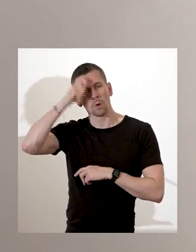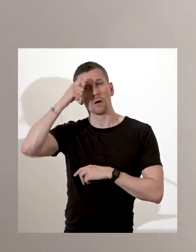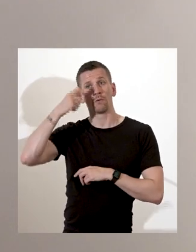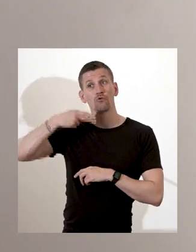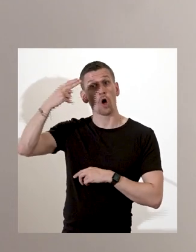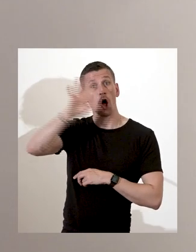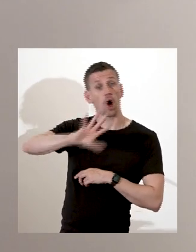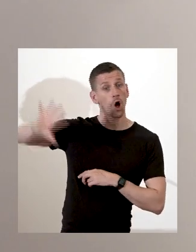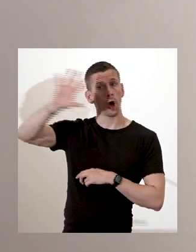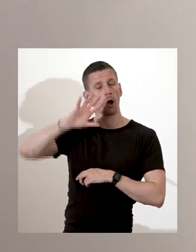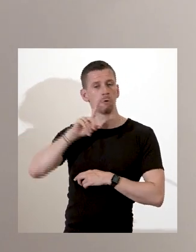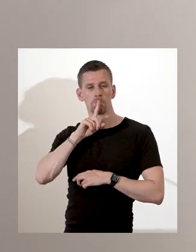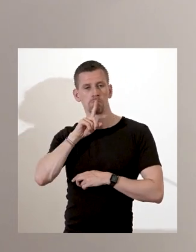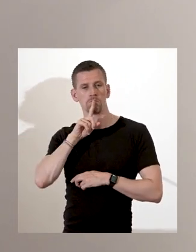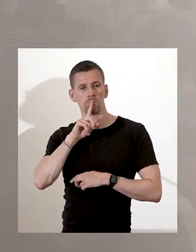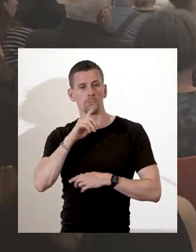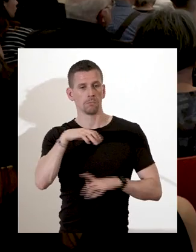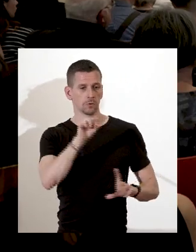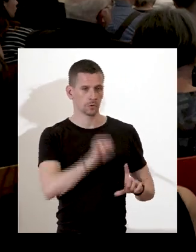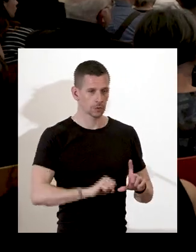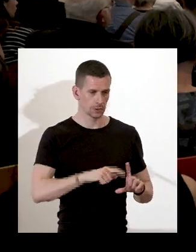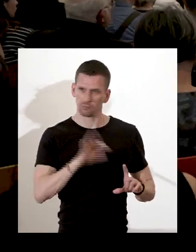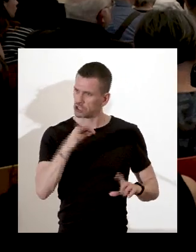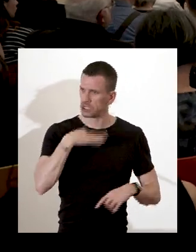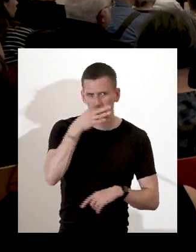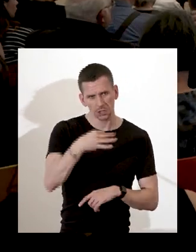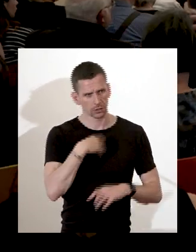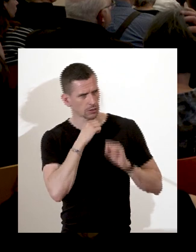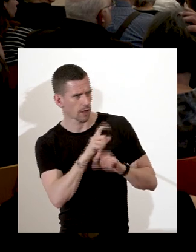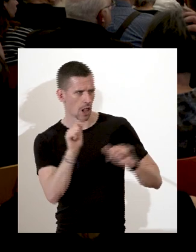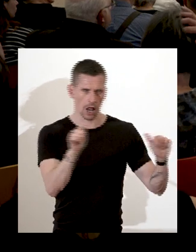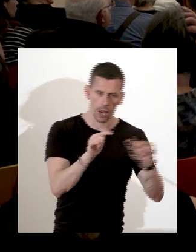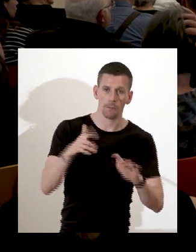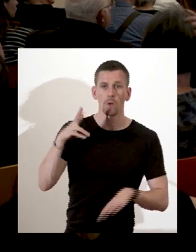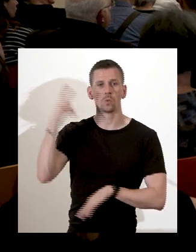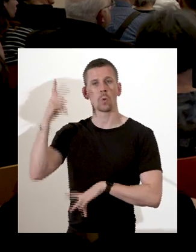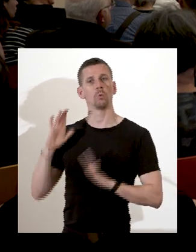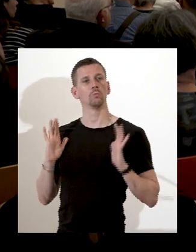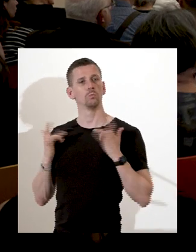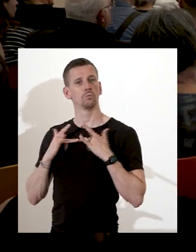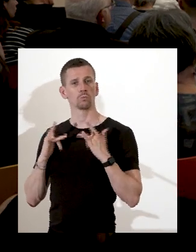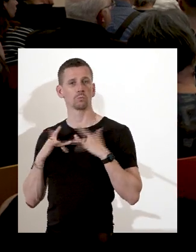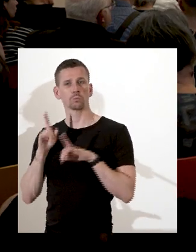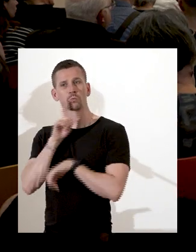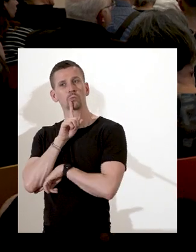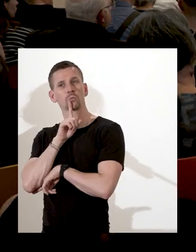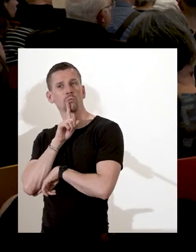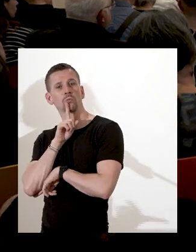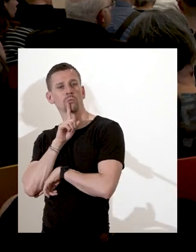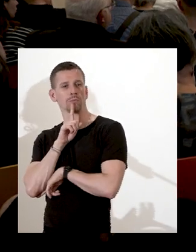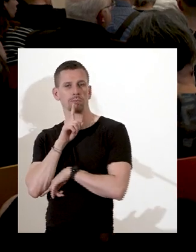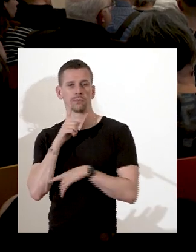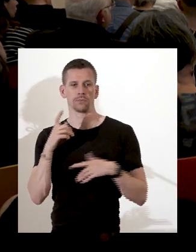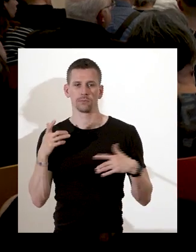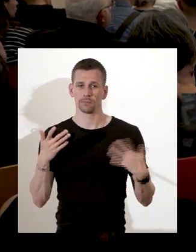avec, justement, les plantations du Sud-Profond ou de la Caraïbe. Une existence qui est certes connue, mais qu ne